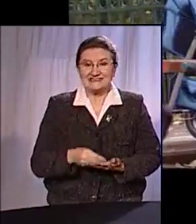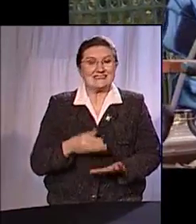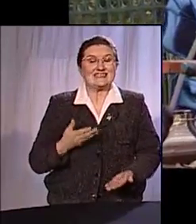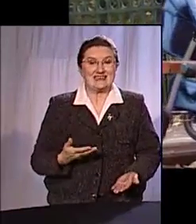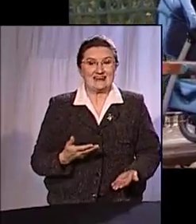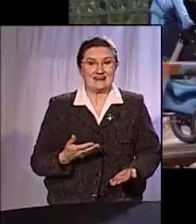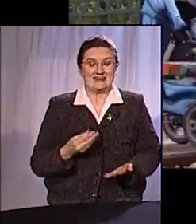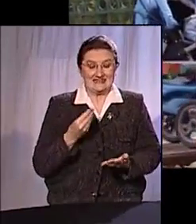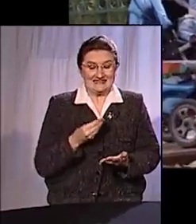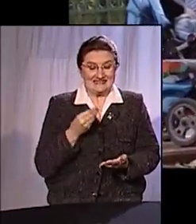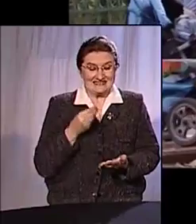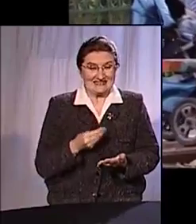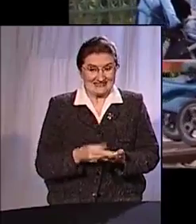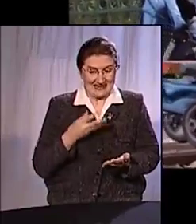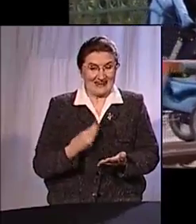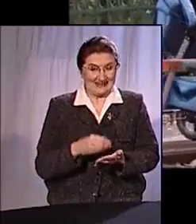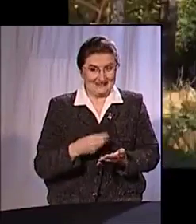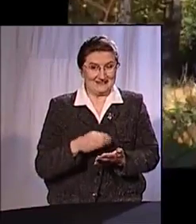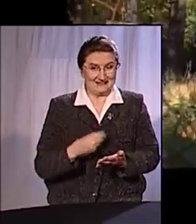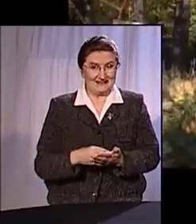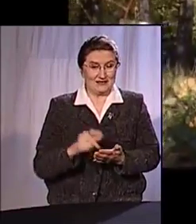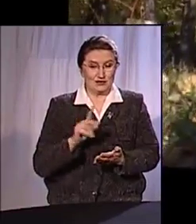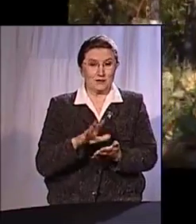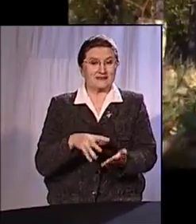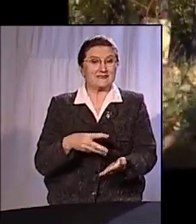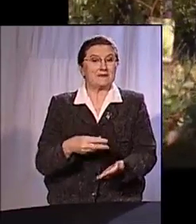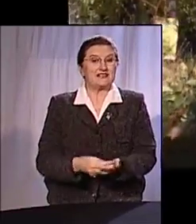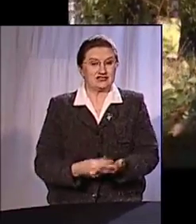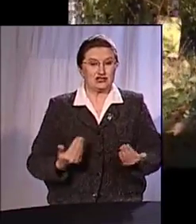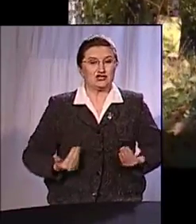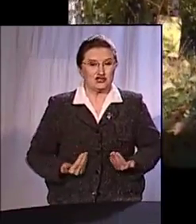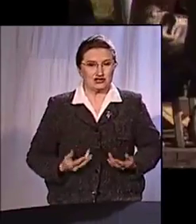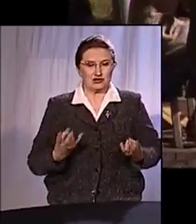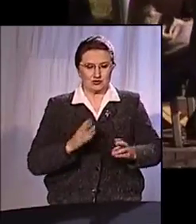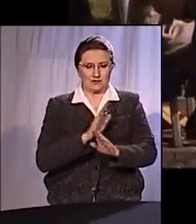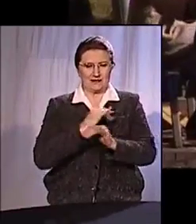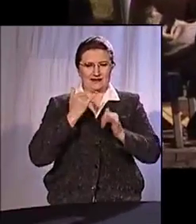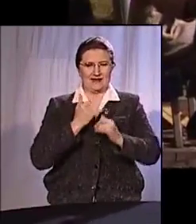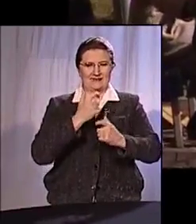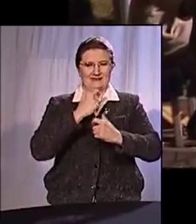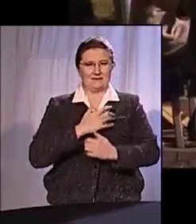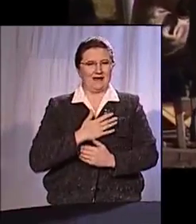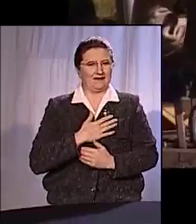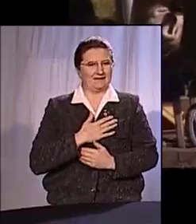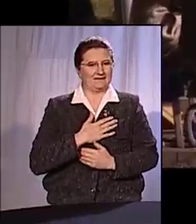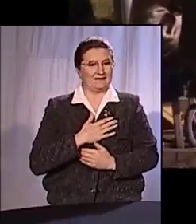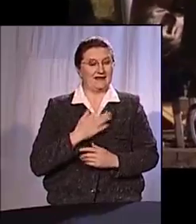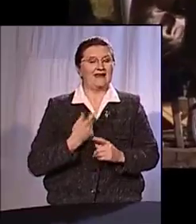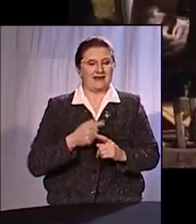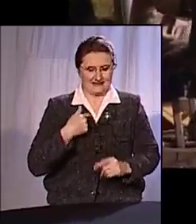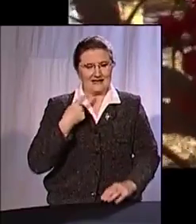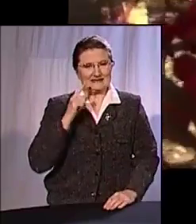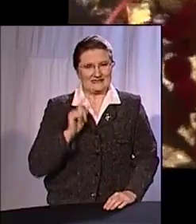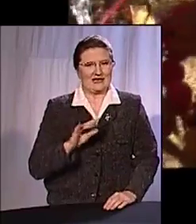Цена для того, чтобы действительно заплатить цену жизни, нужно умереть для себя. Вот это я